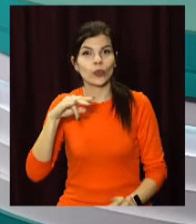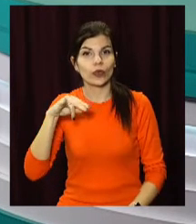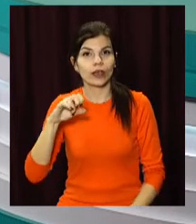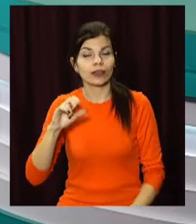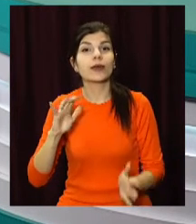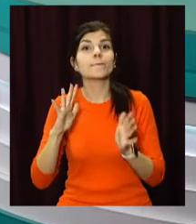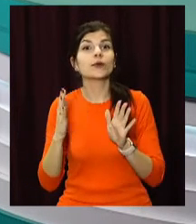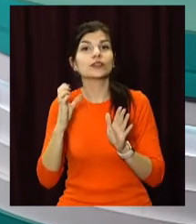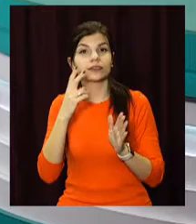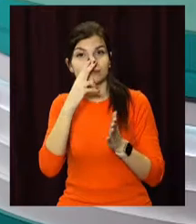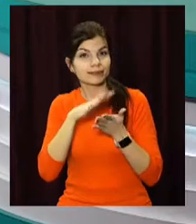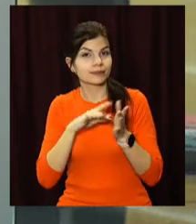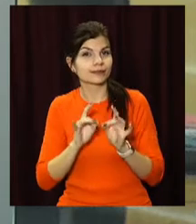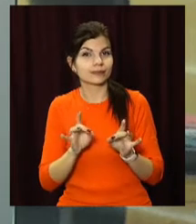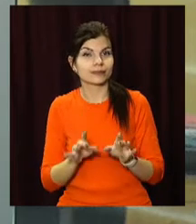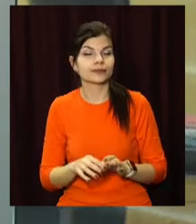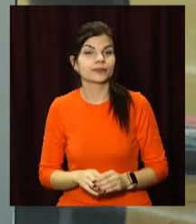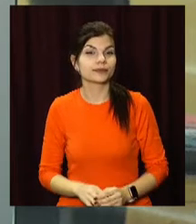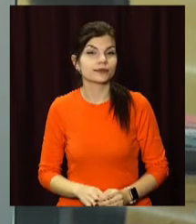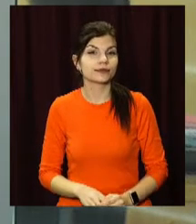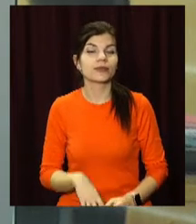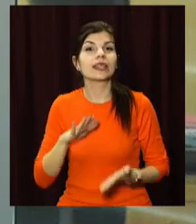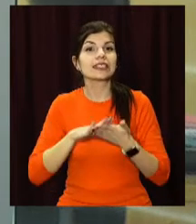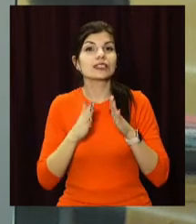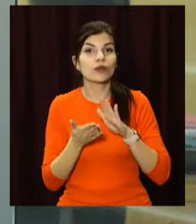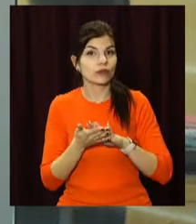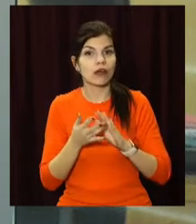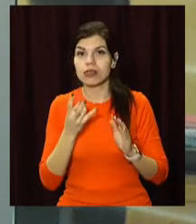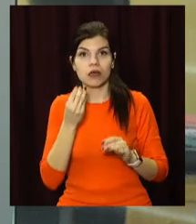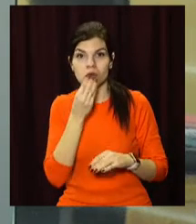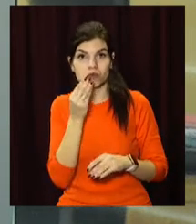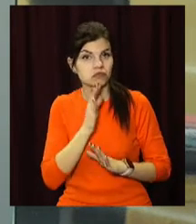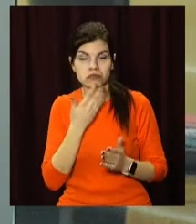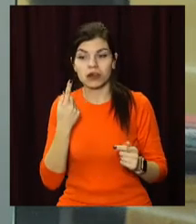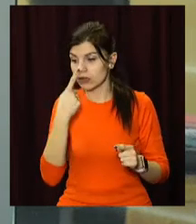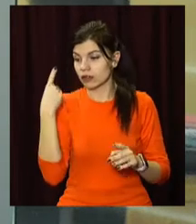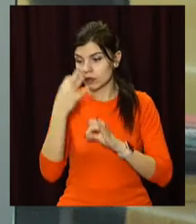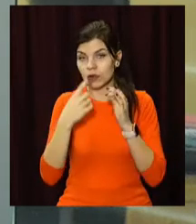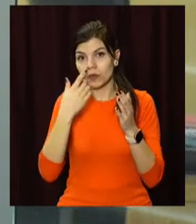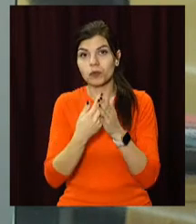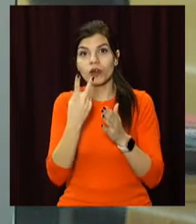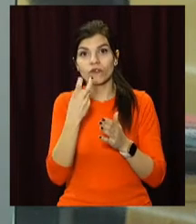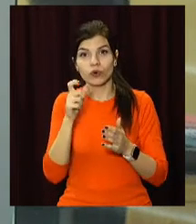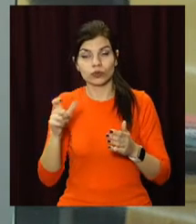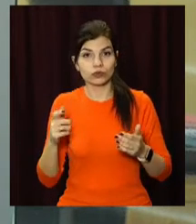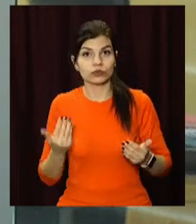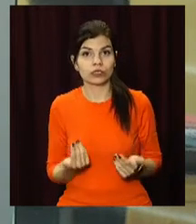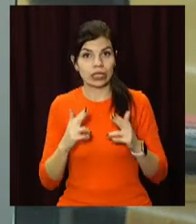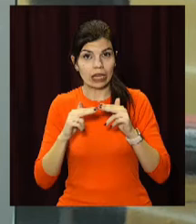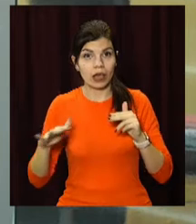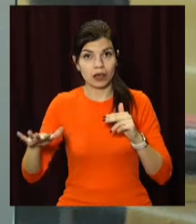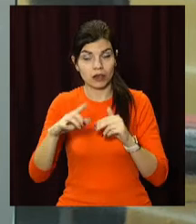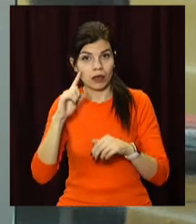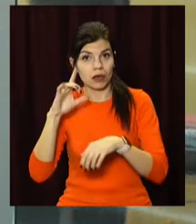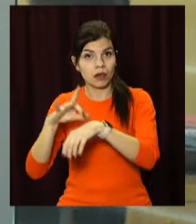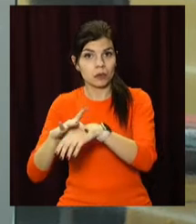І про події середи – дивіться далі. Ситуація не покращується. За добу понад 200 мешканців Дніпропетровщини виявили